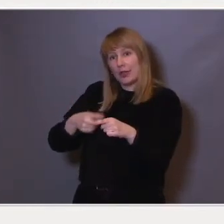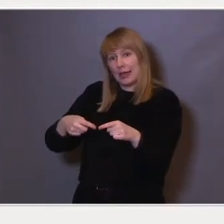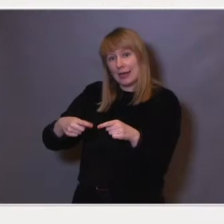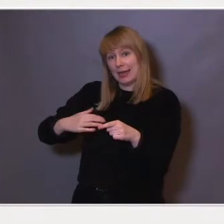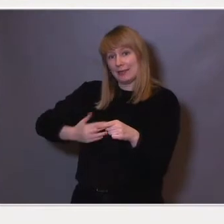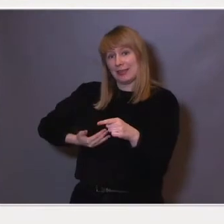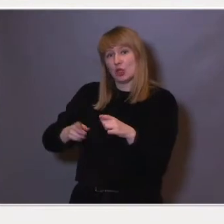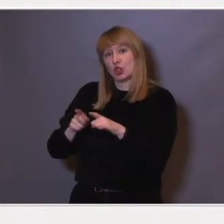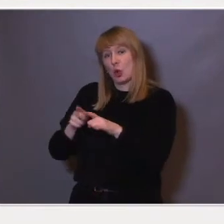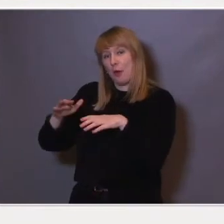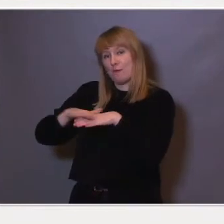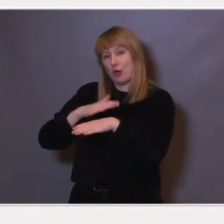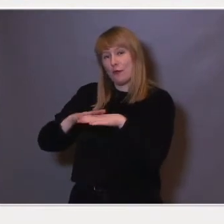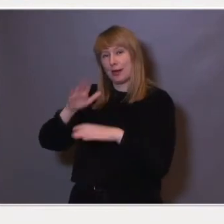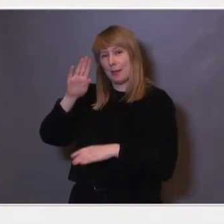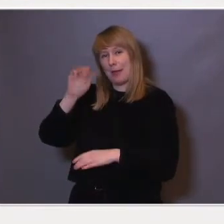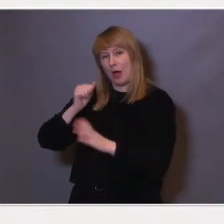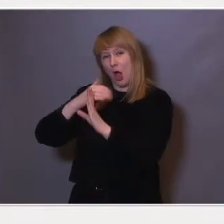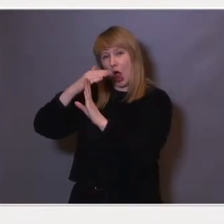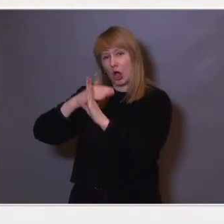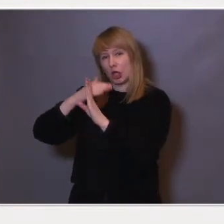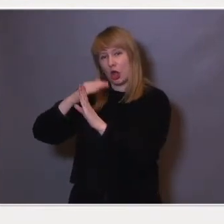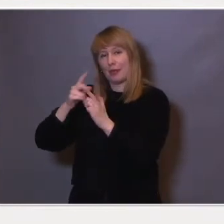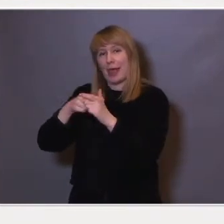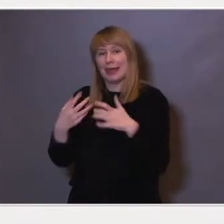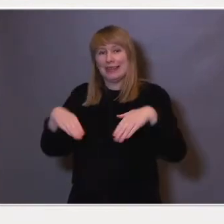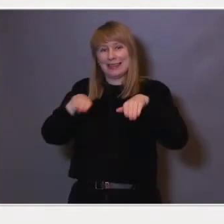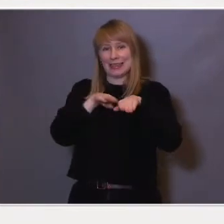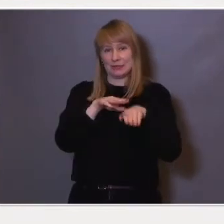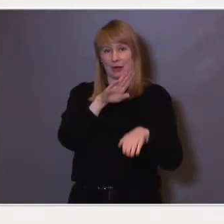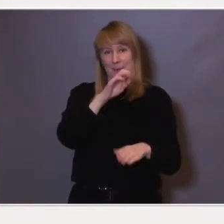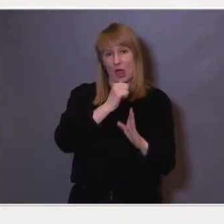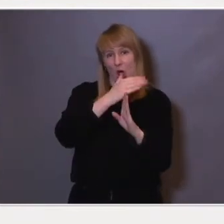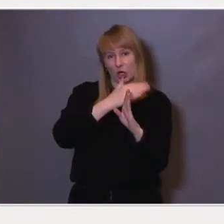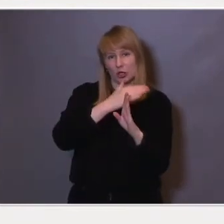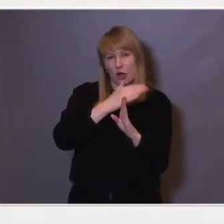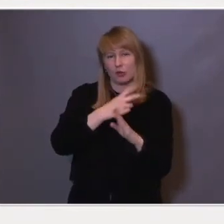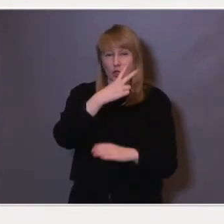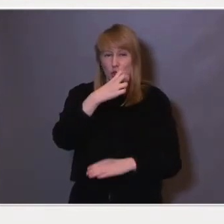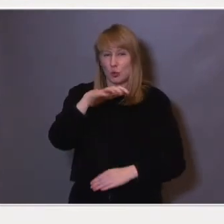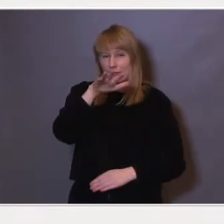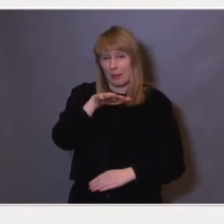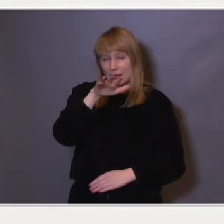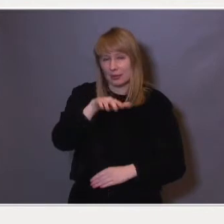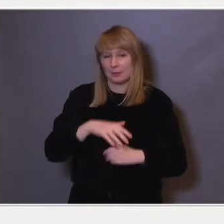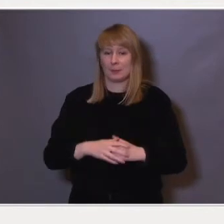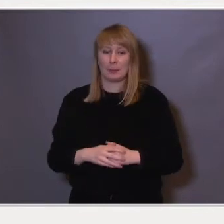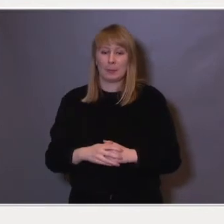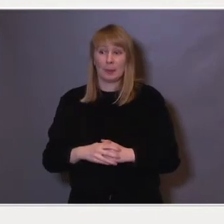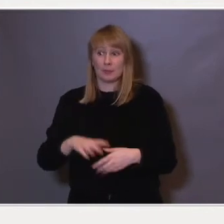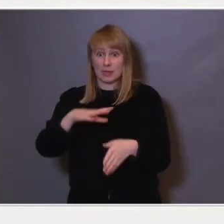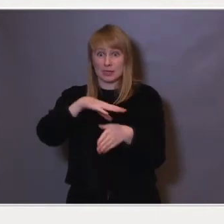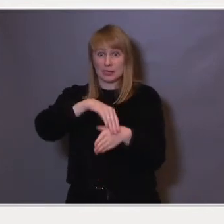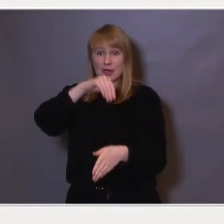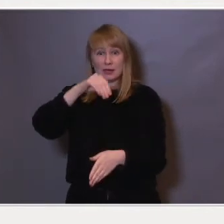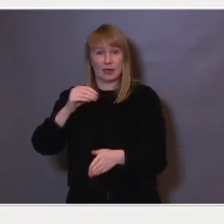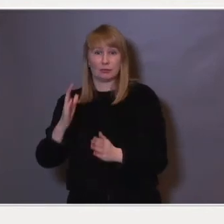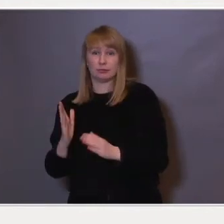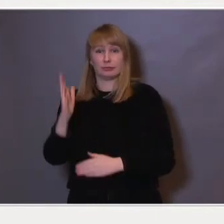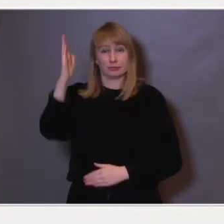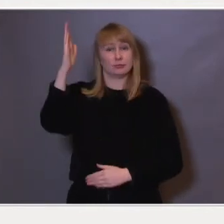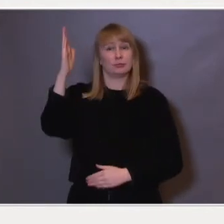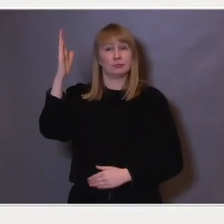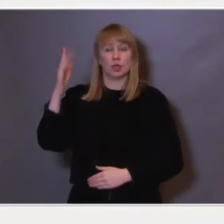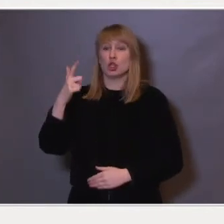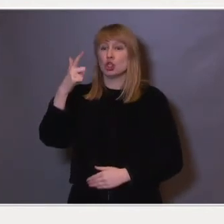blant de som fullførte bachelorgrad, eller tilsvarende bachelorgrad, i 2015. Og vi ser at Sverige ligger på topp med